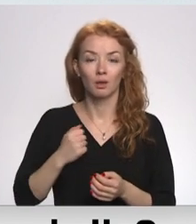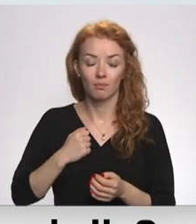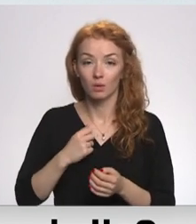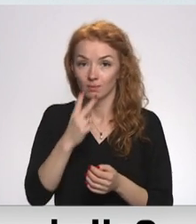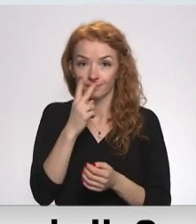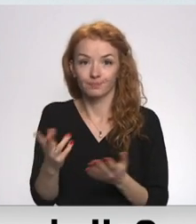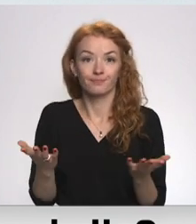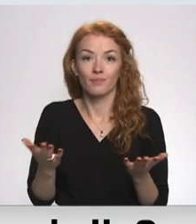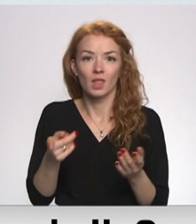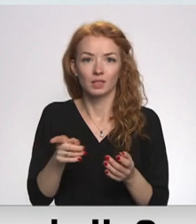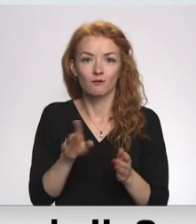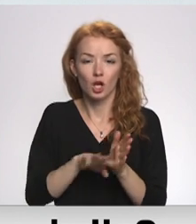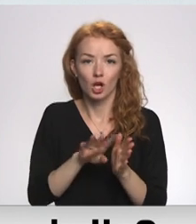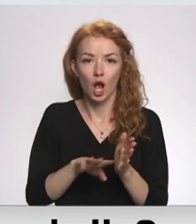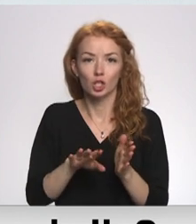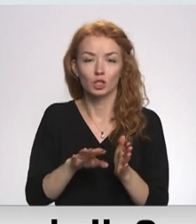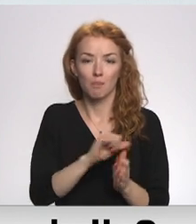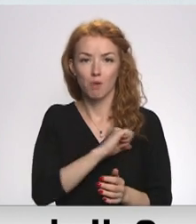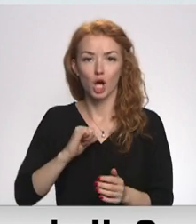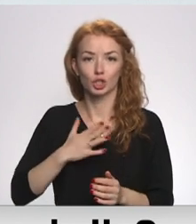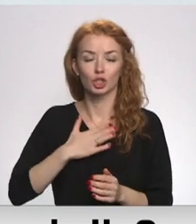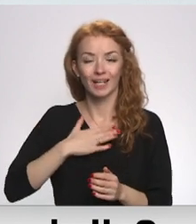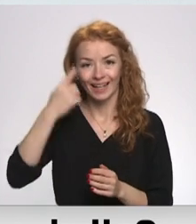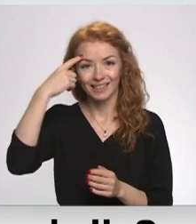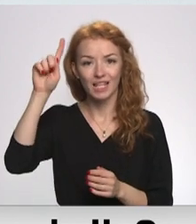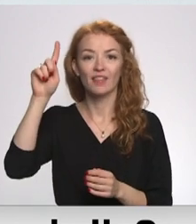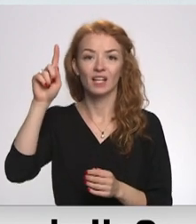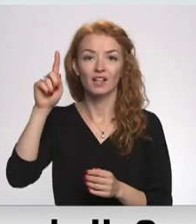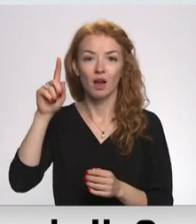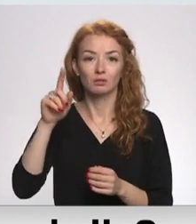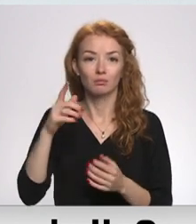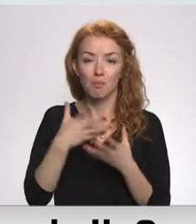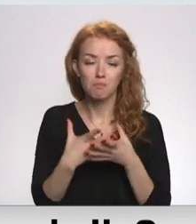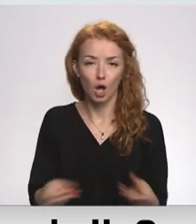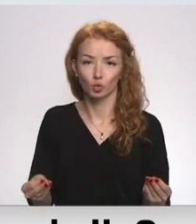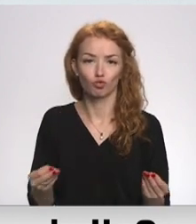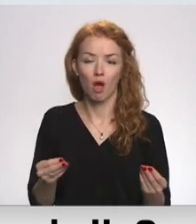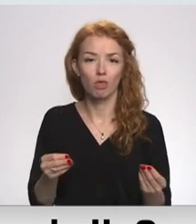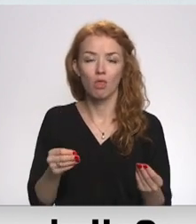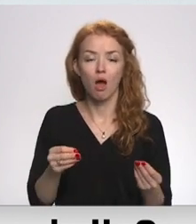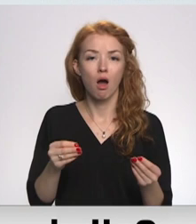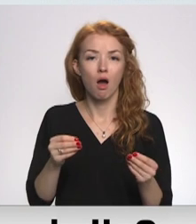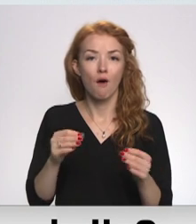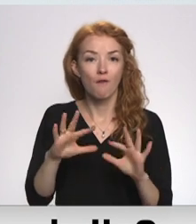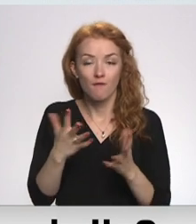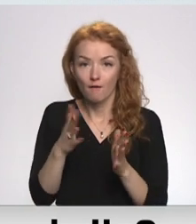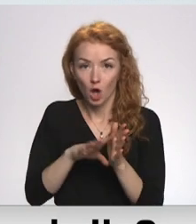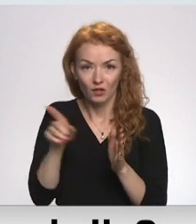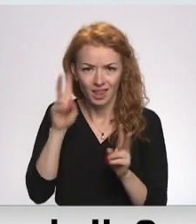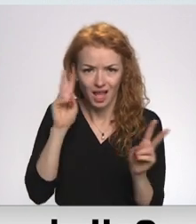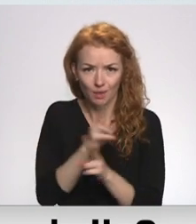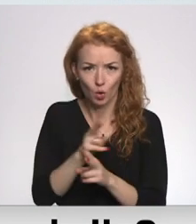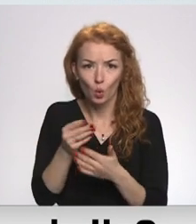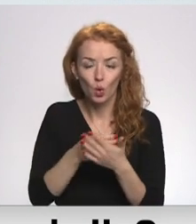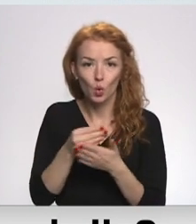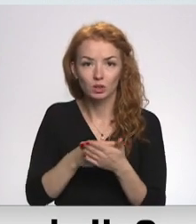pilnības pašinicitīvas likvidēšana, kas ir notikuši šo gadu gaitā Krievijas sabiedrībā, vai arī risku neapzināšanās,